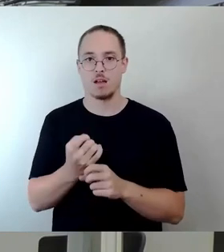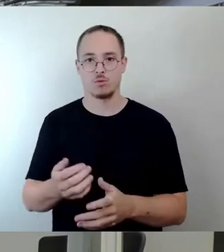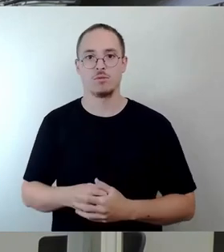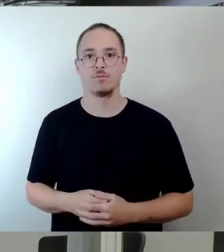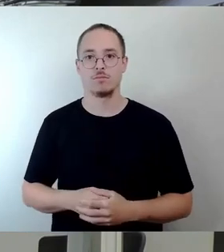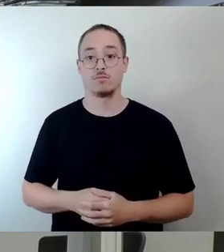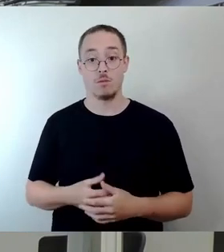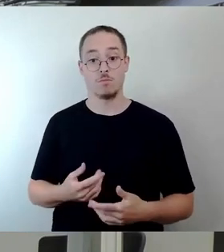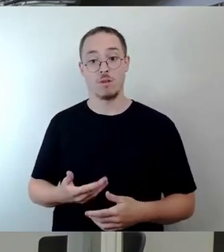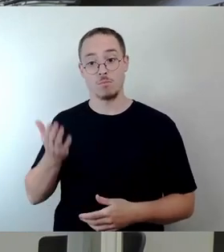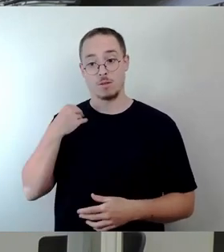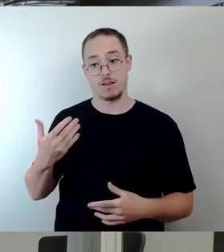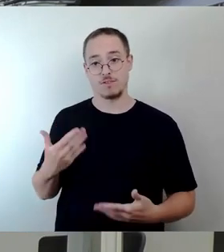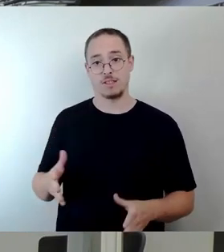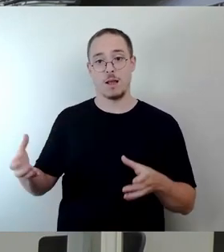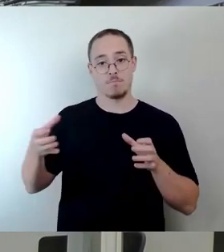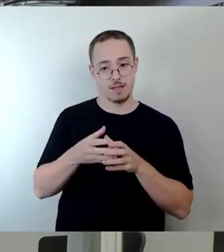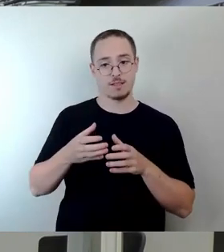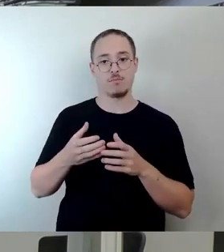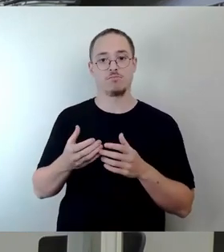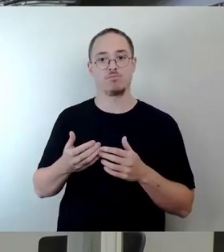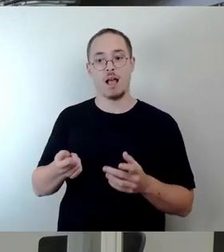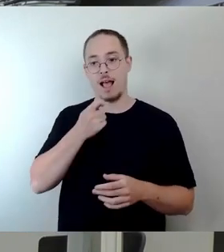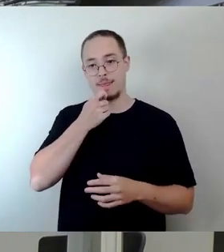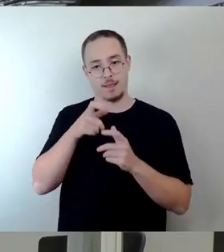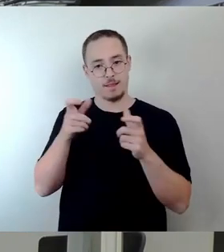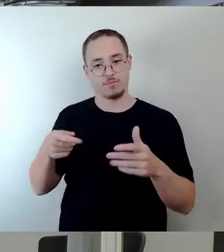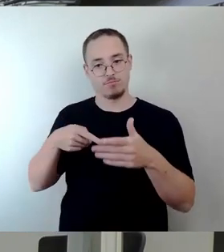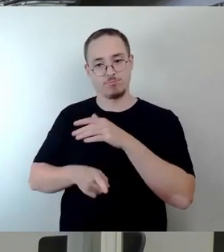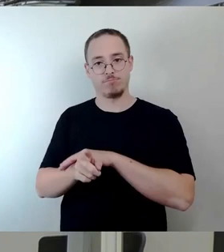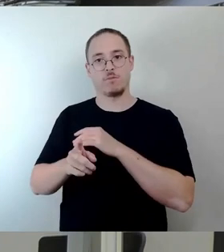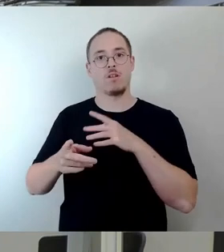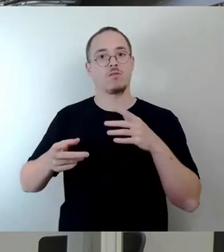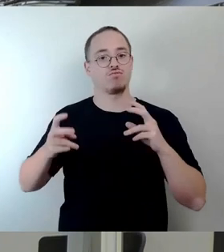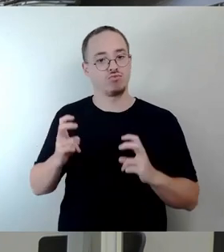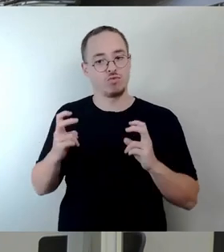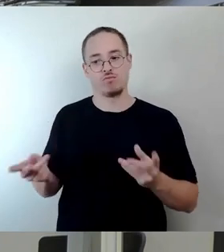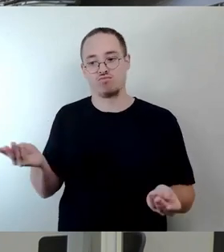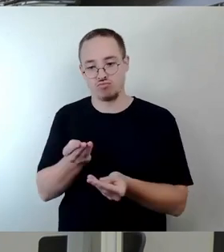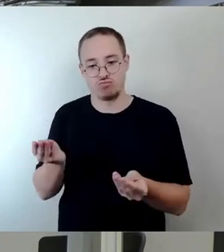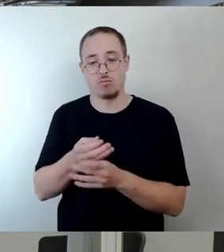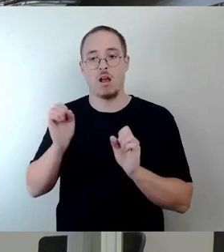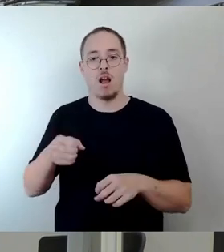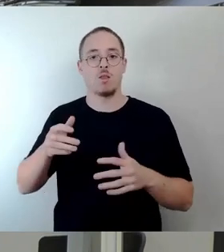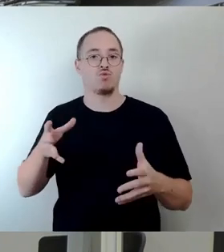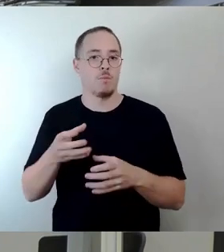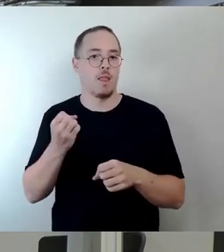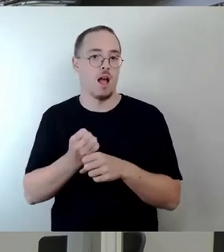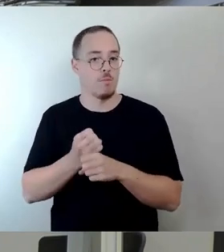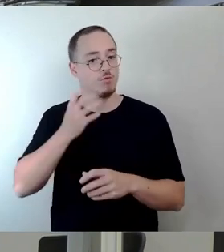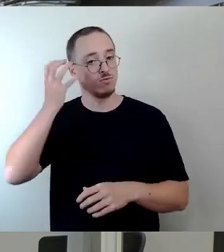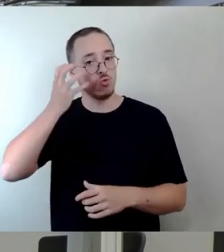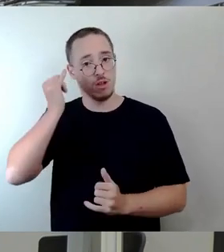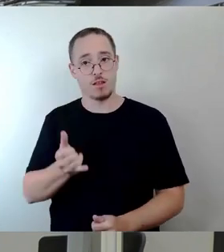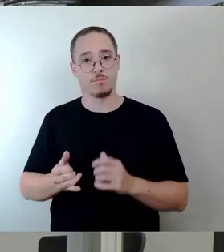gemeinsam in der Kantine mit den Kollegen und man kann sich da eine Zusammenarbeit sehr gut vorstellen. Und wir glauben, dass das eine